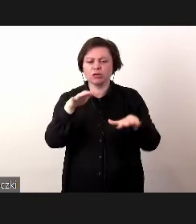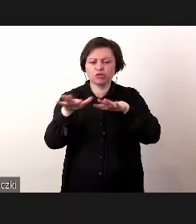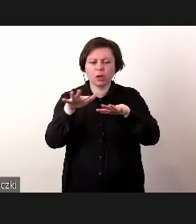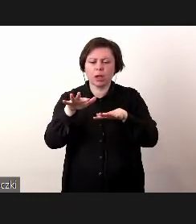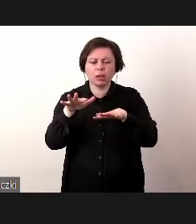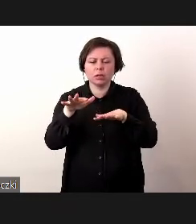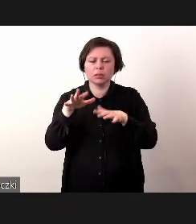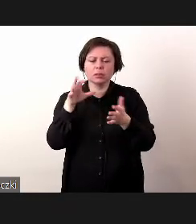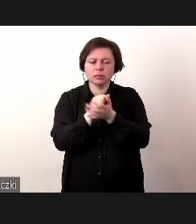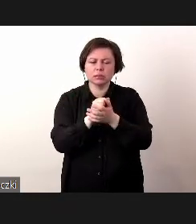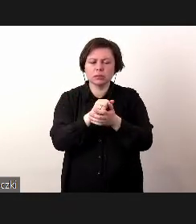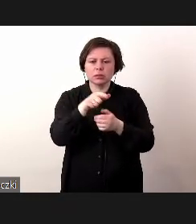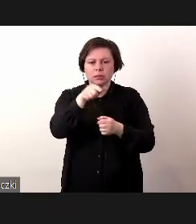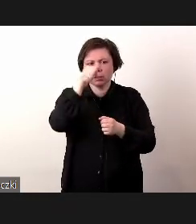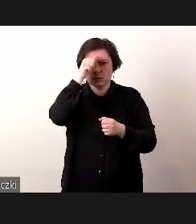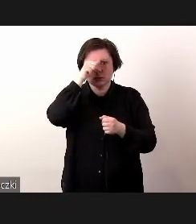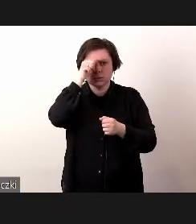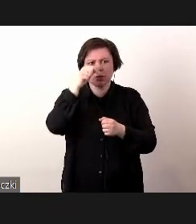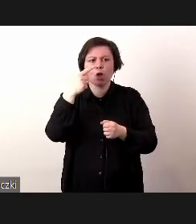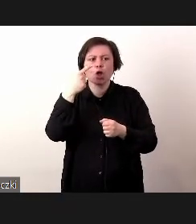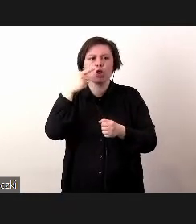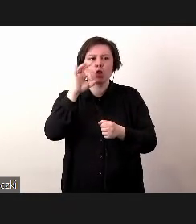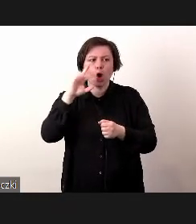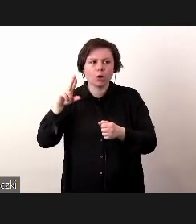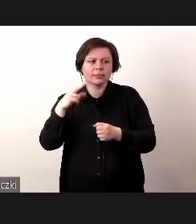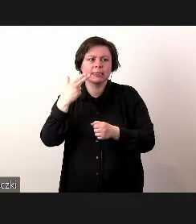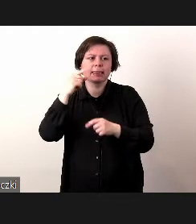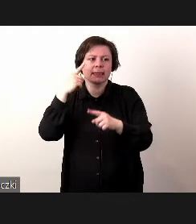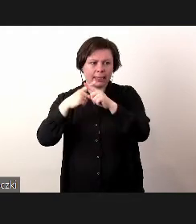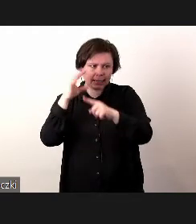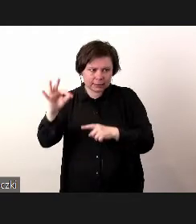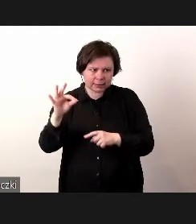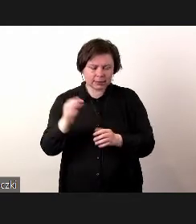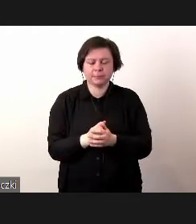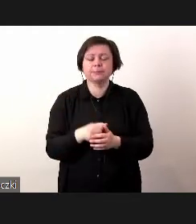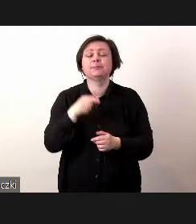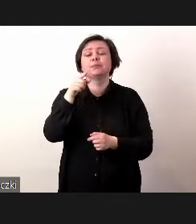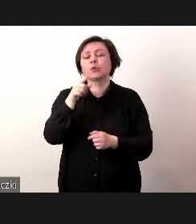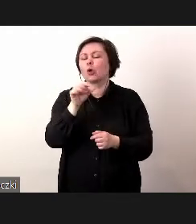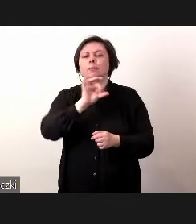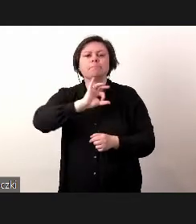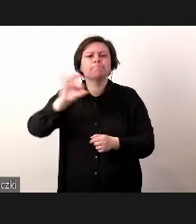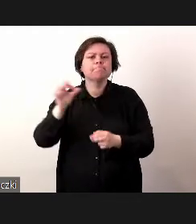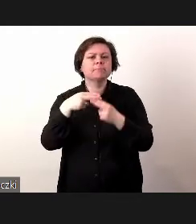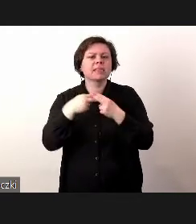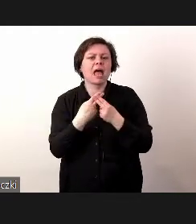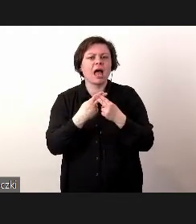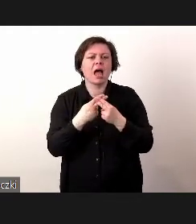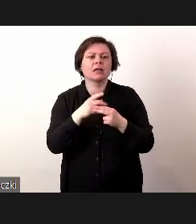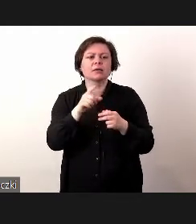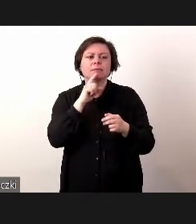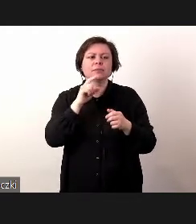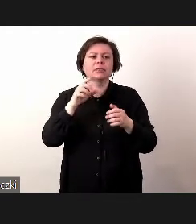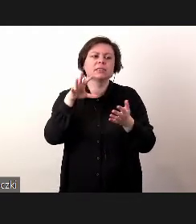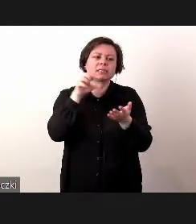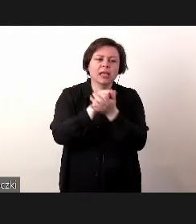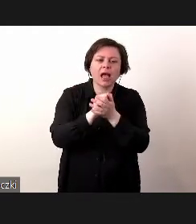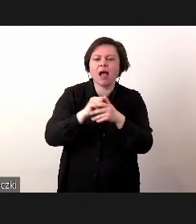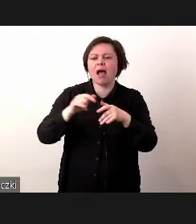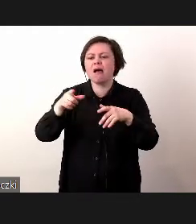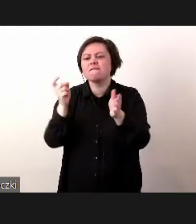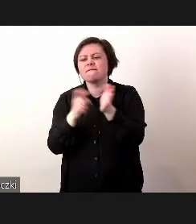miejscu zajmujemy się produktem, który się nazywa Doors Next. I to jest narzędzie, które specjalizuje się w zarządzaniu wymaganiami,